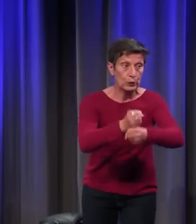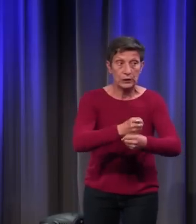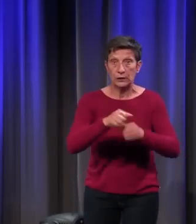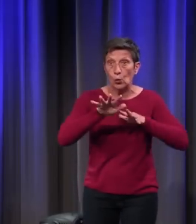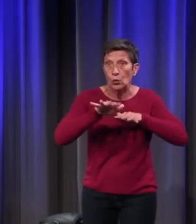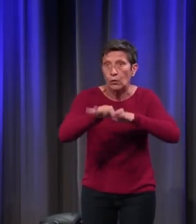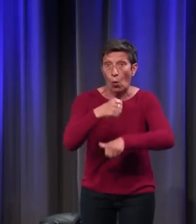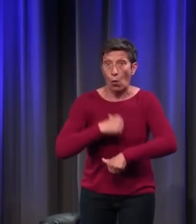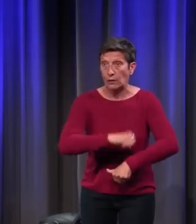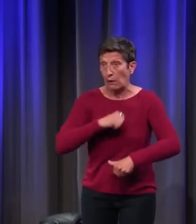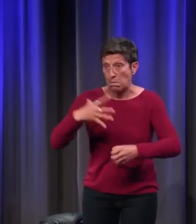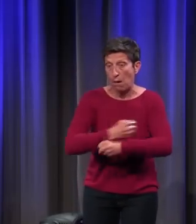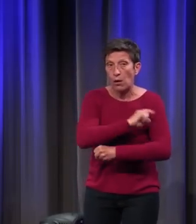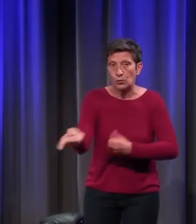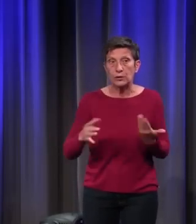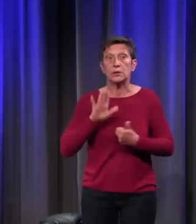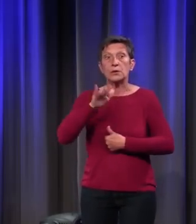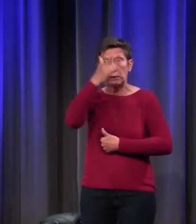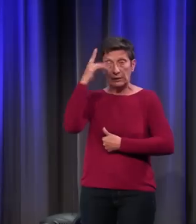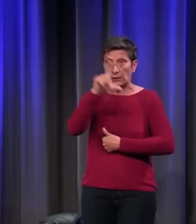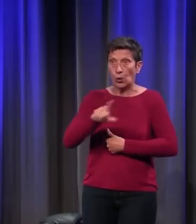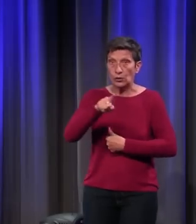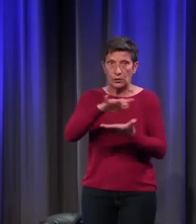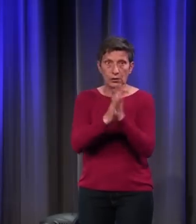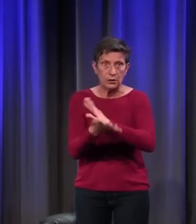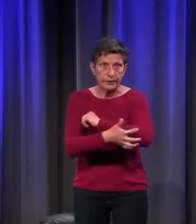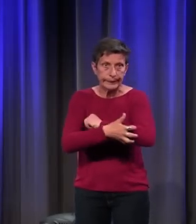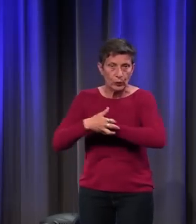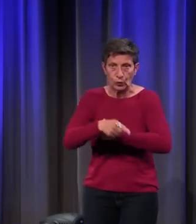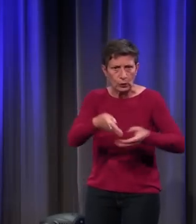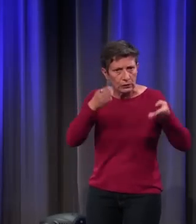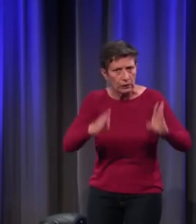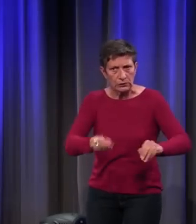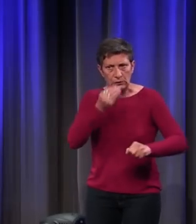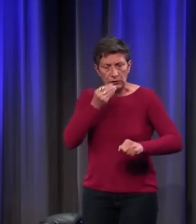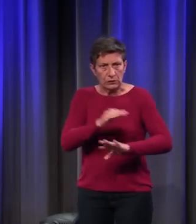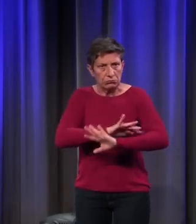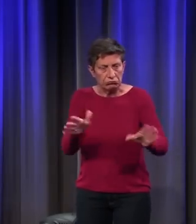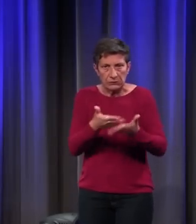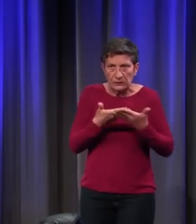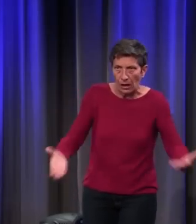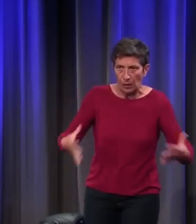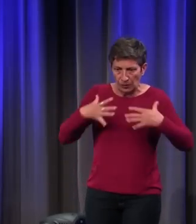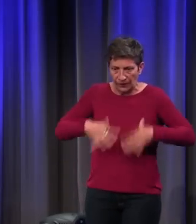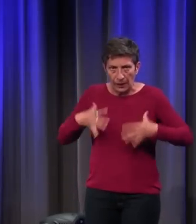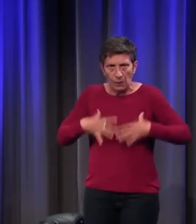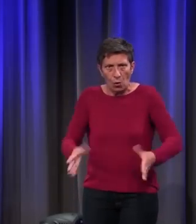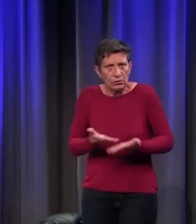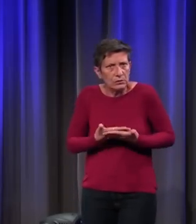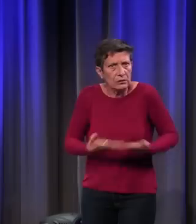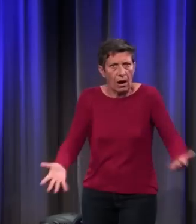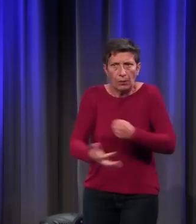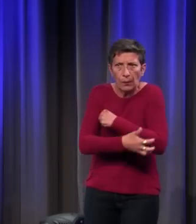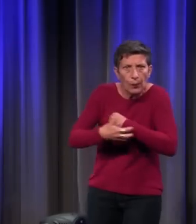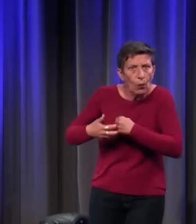il commence à tomber dans une espèce d'ascétisme alimentaire, d'humilité vestimentaire. Ça va